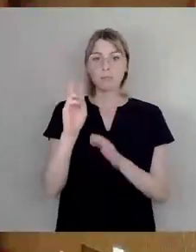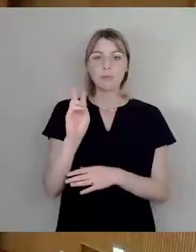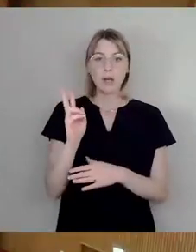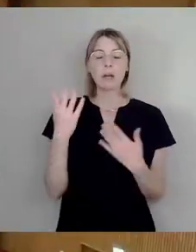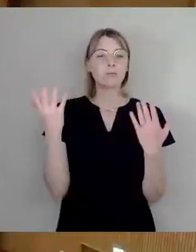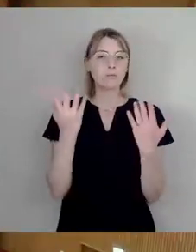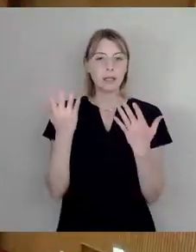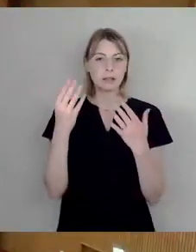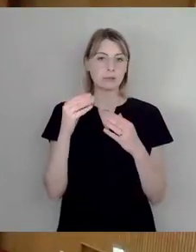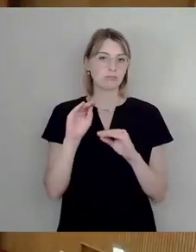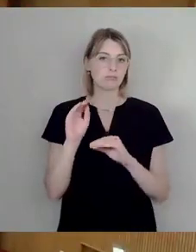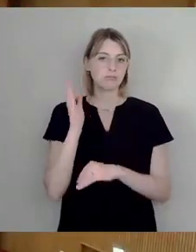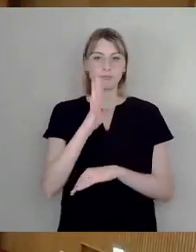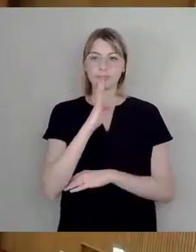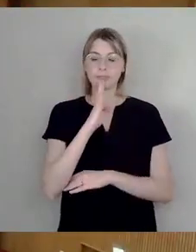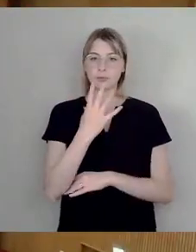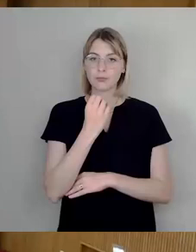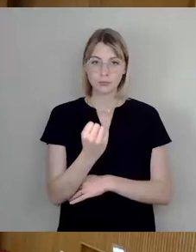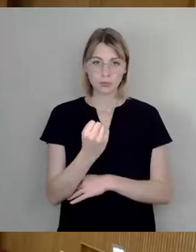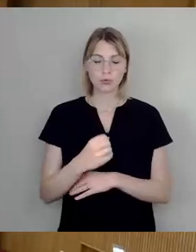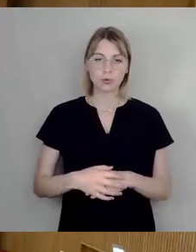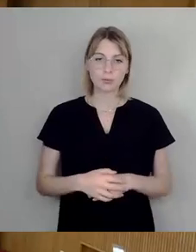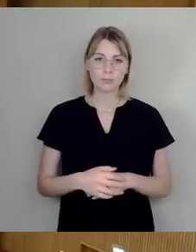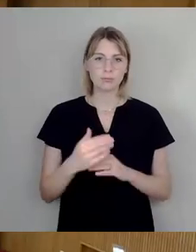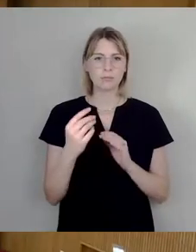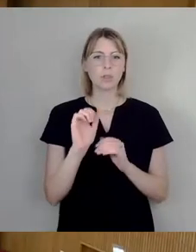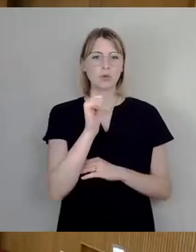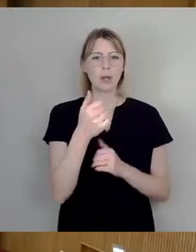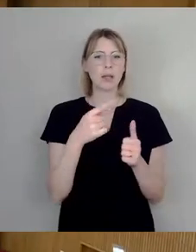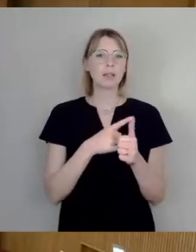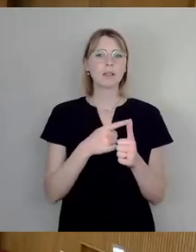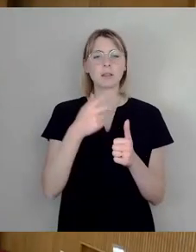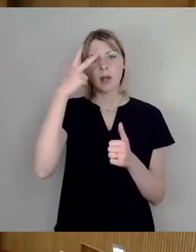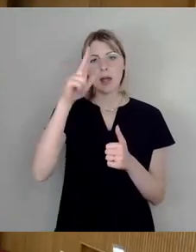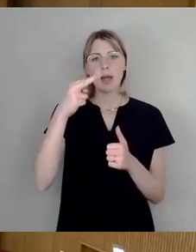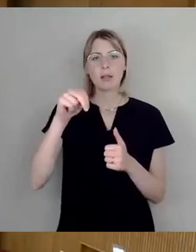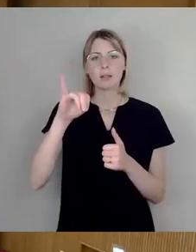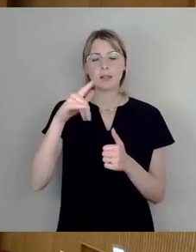habe ich auf der Agenda Herrn Nitsche und Herrn Schollbach.